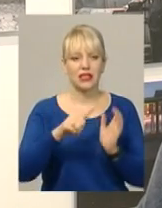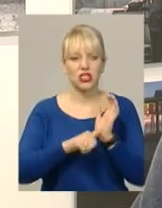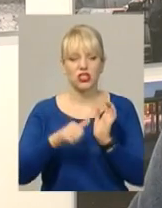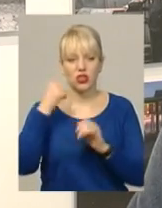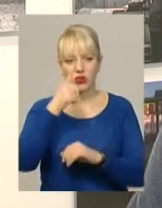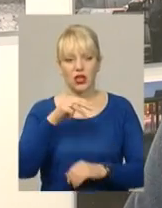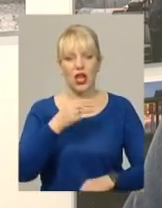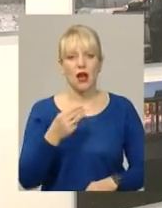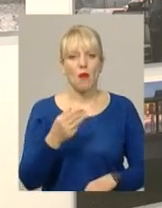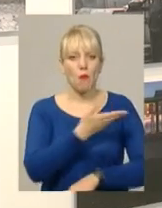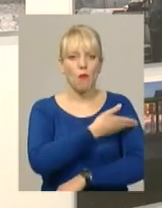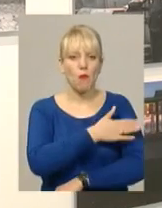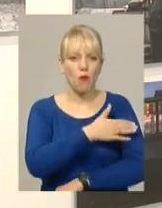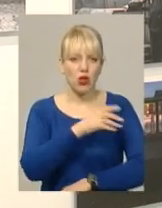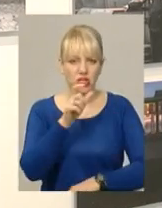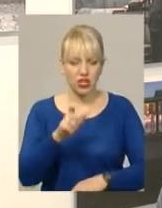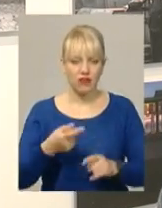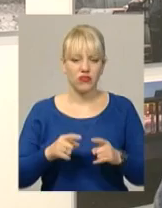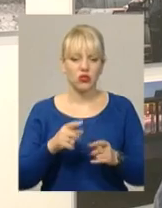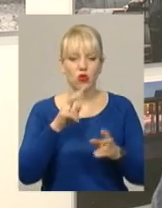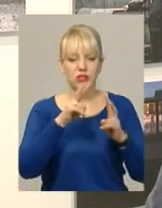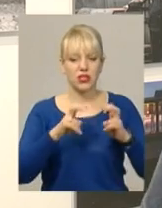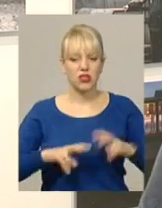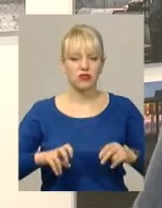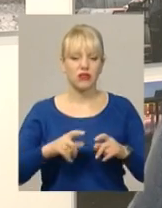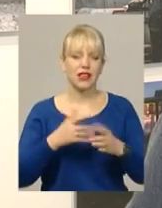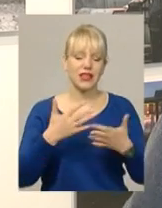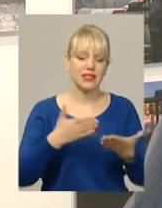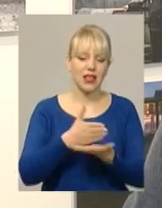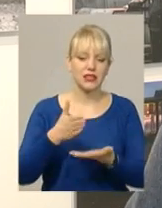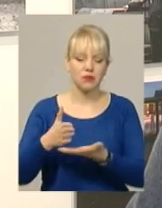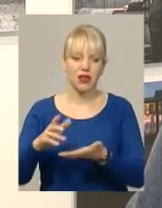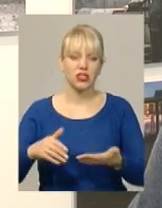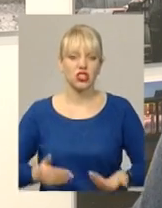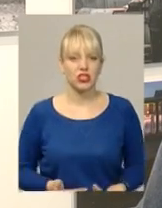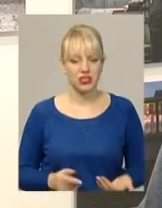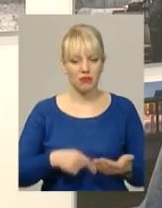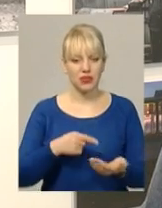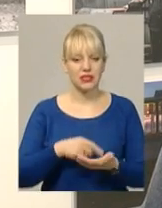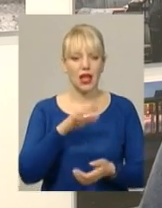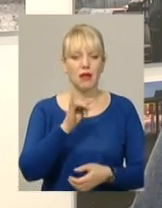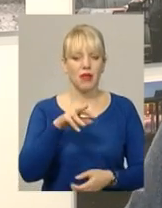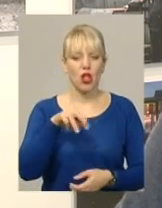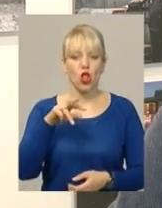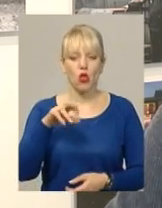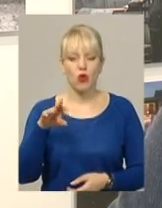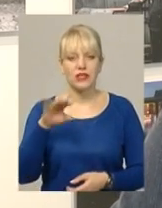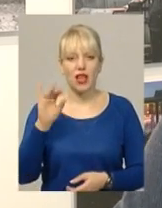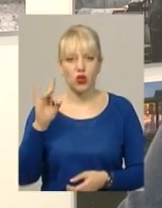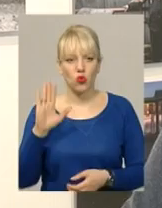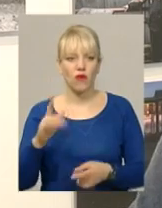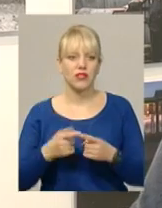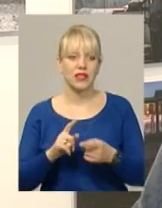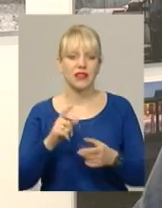Познання, Польща досліджував різні аспекти життя міста. І третя складова – це Валерій Милосєрдов. Його серія, яка називається